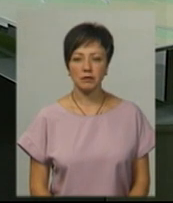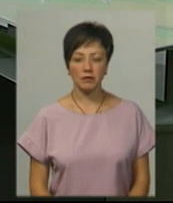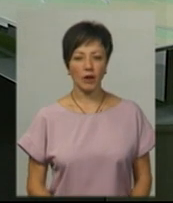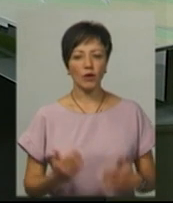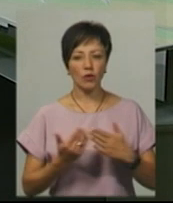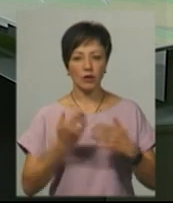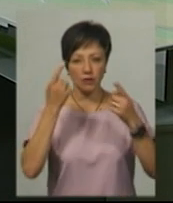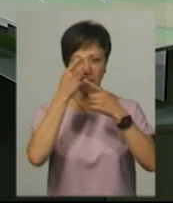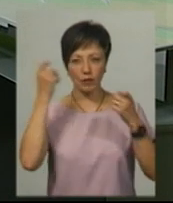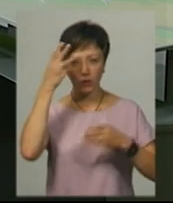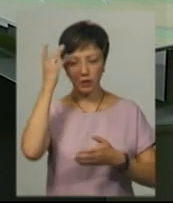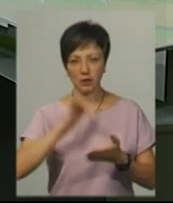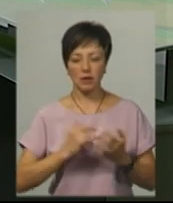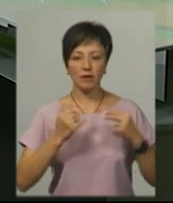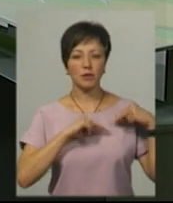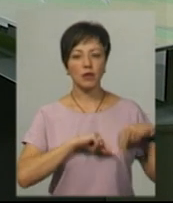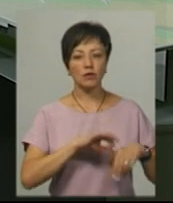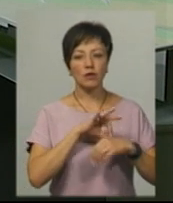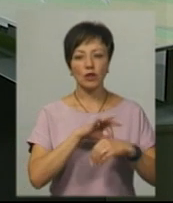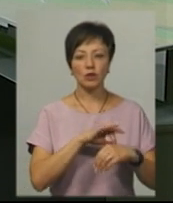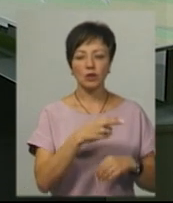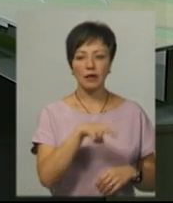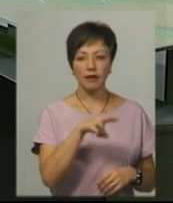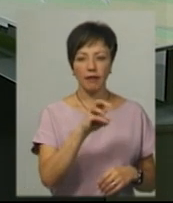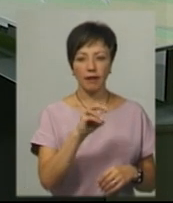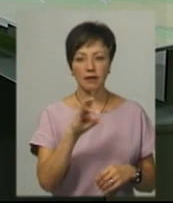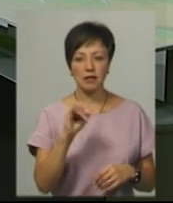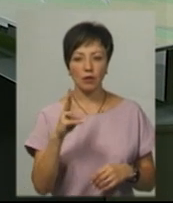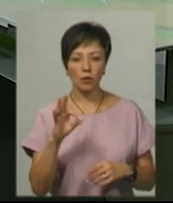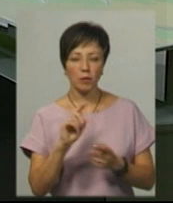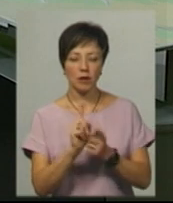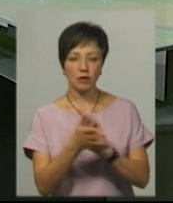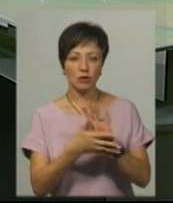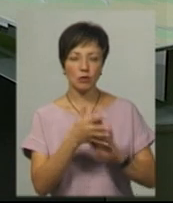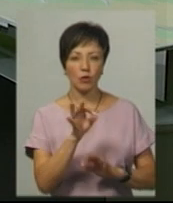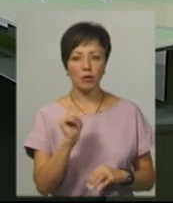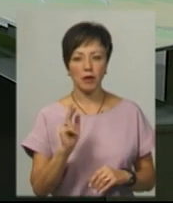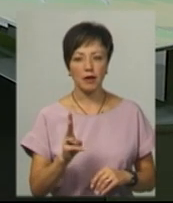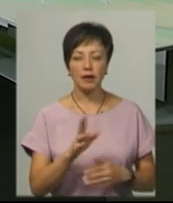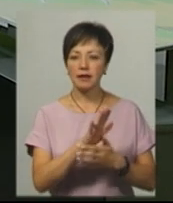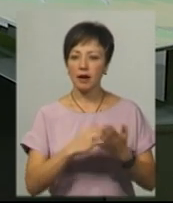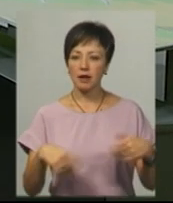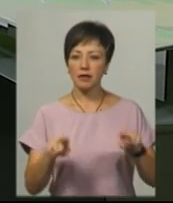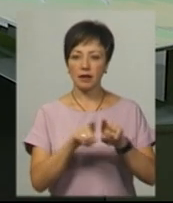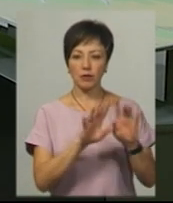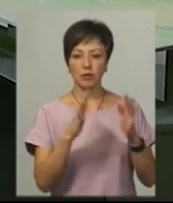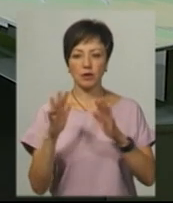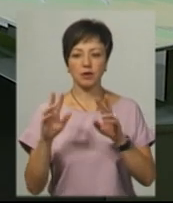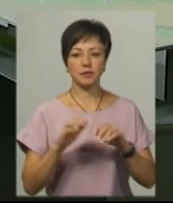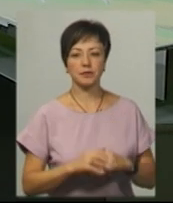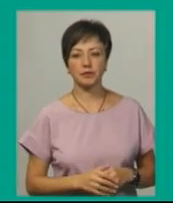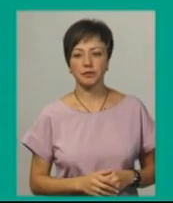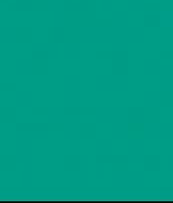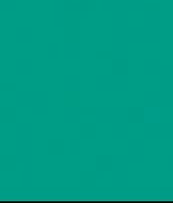Новини в ефірі ЯПО Діля. У студії для вас працюють ведуча Дарина Денисенко, переклад на жестову мову Ольга Рибак. Далі коротко про такі теми.